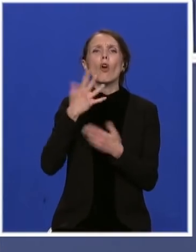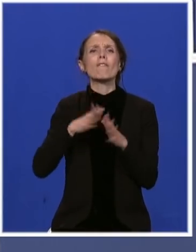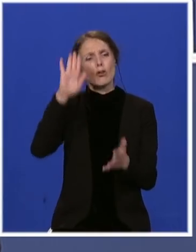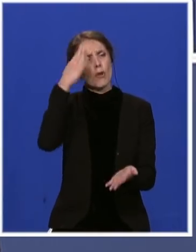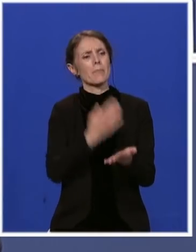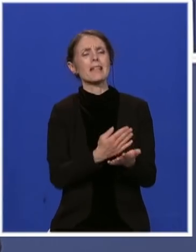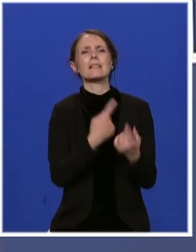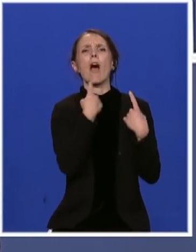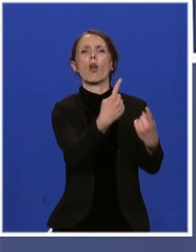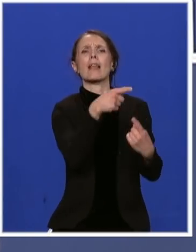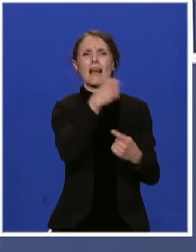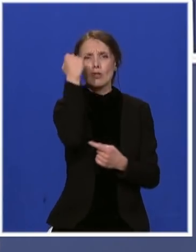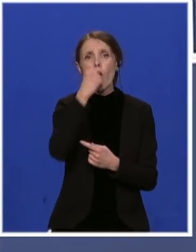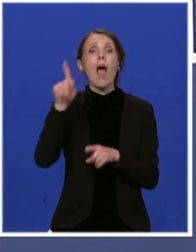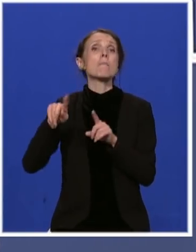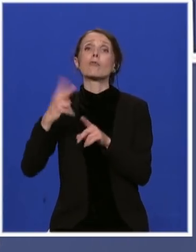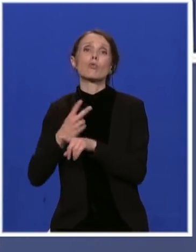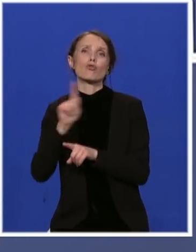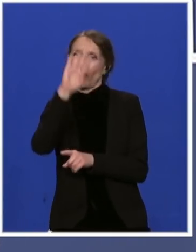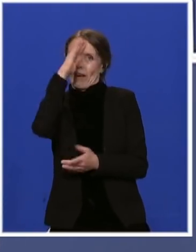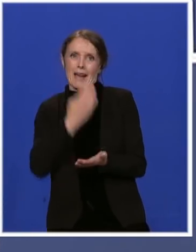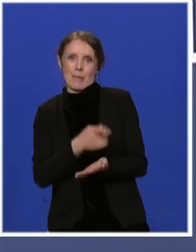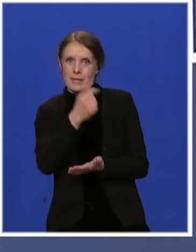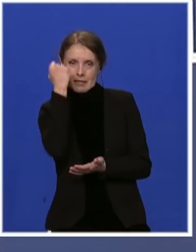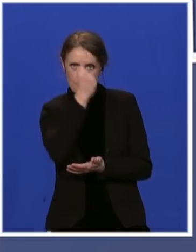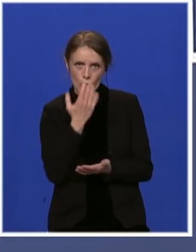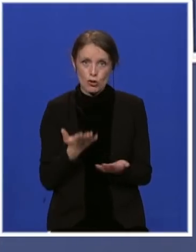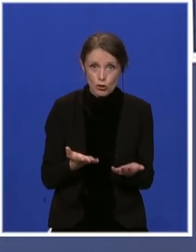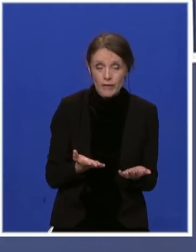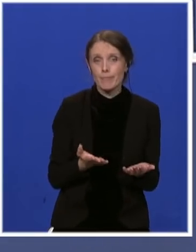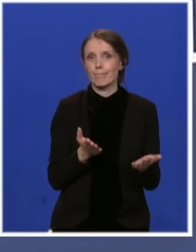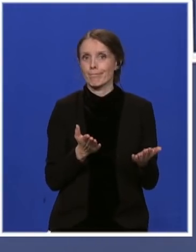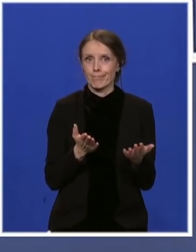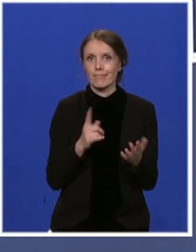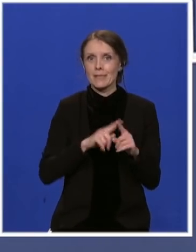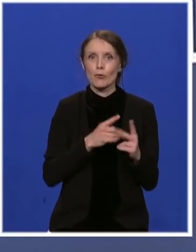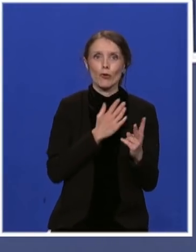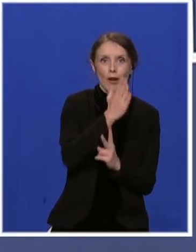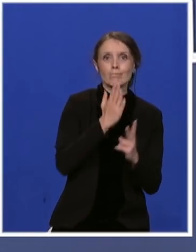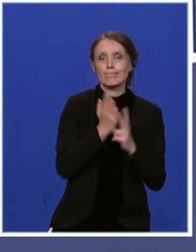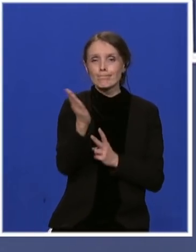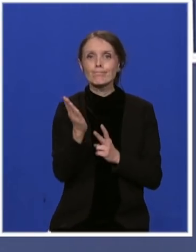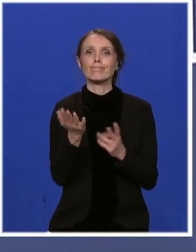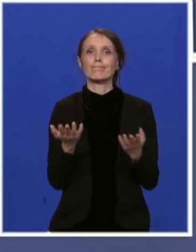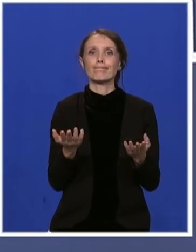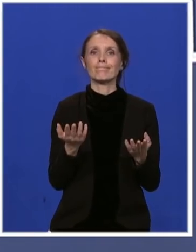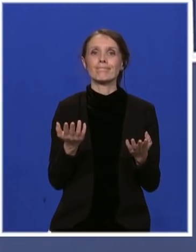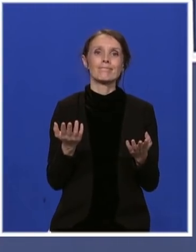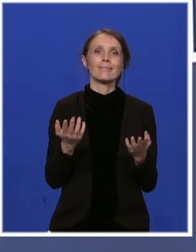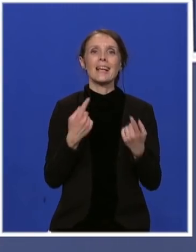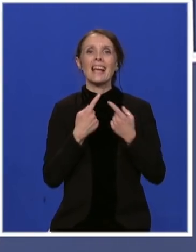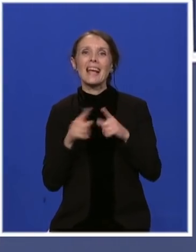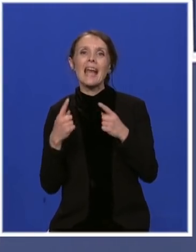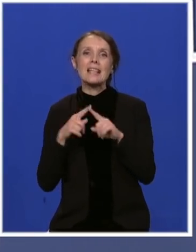nezavisno s Kosovo. U skladu sa tim na različite načine će i tumačiti pregovore i